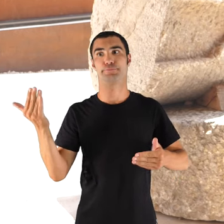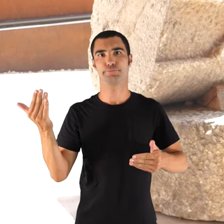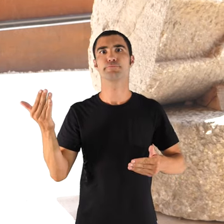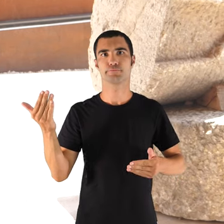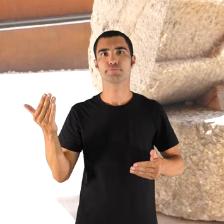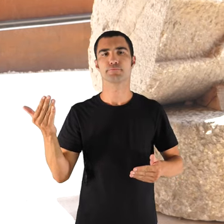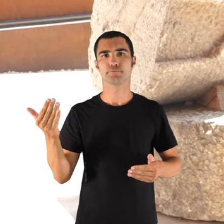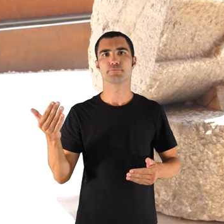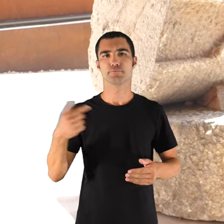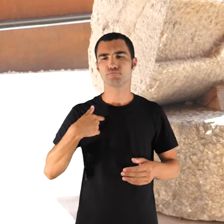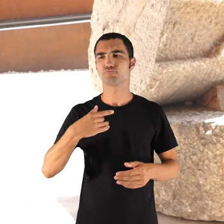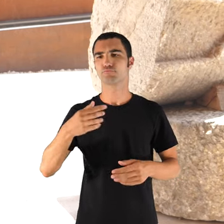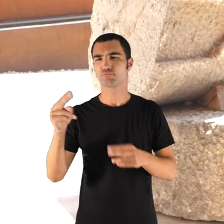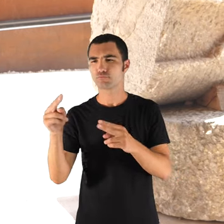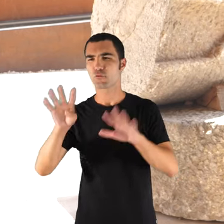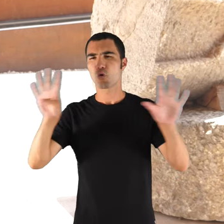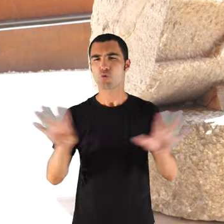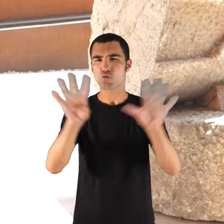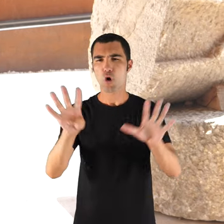nou barques de bau,